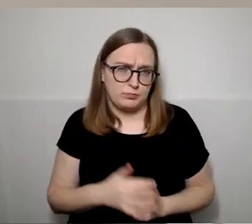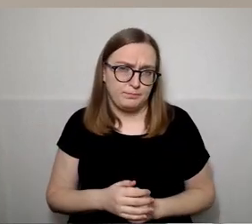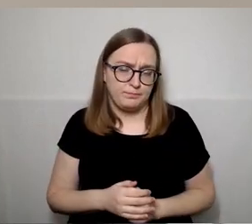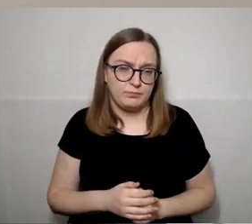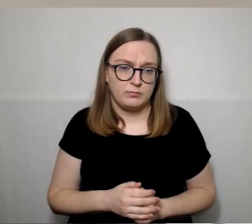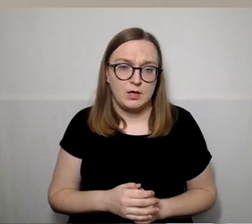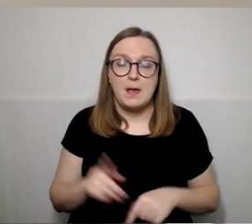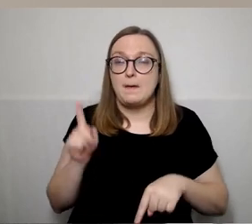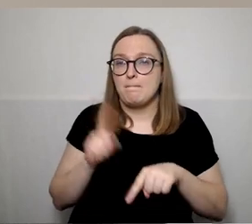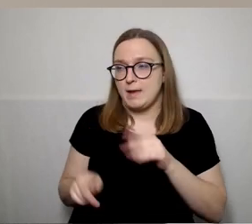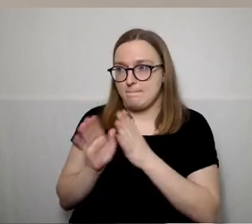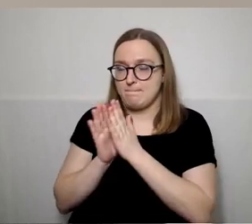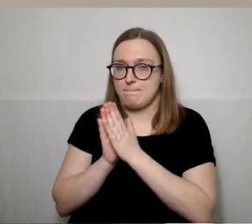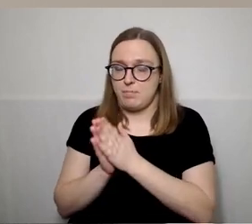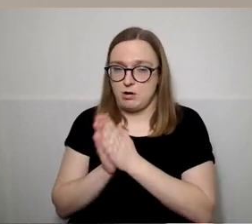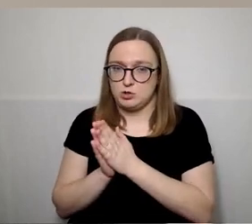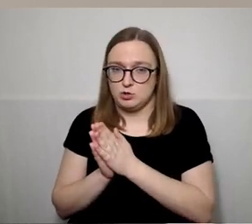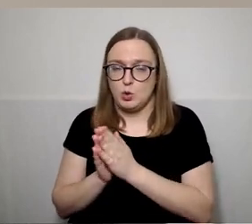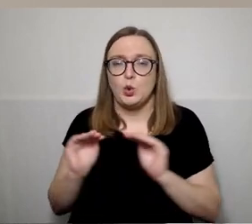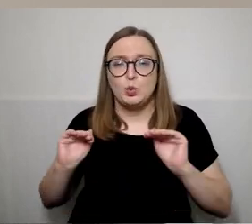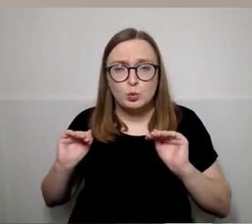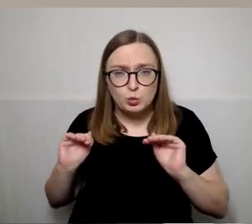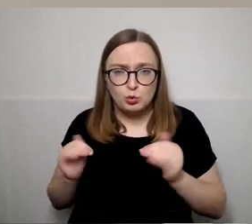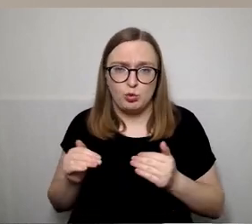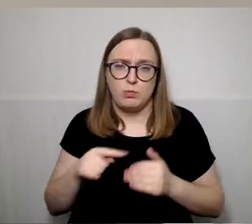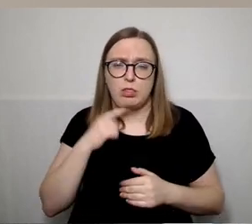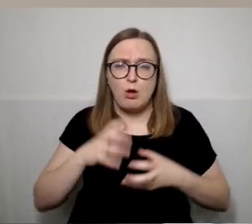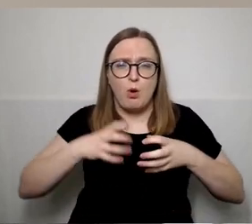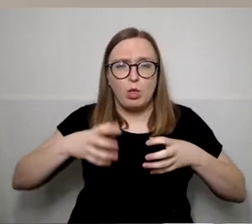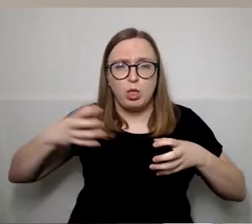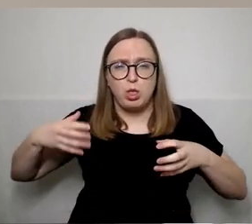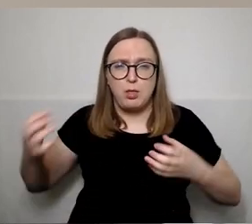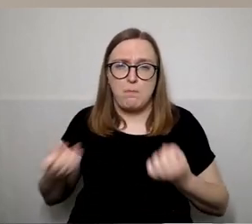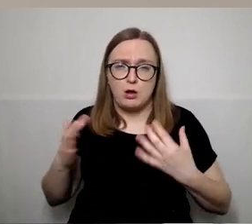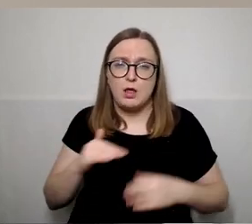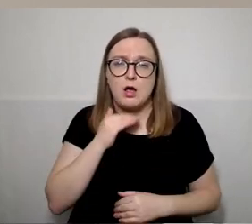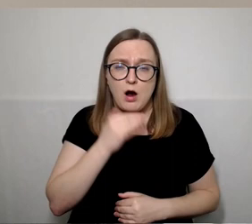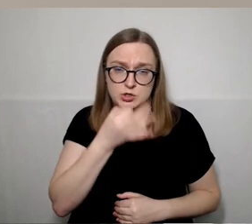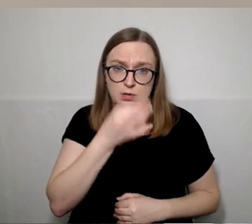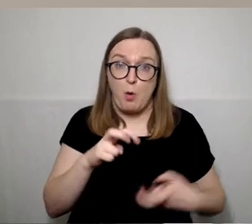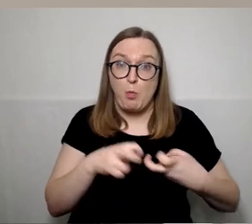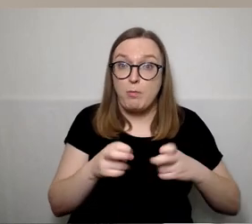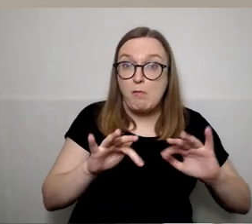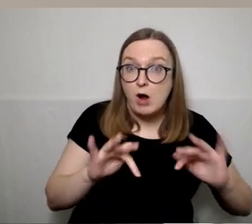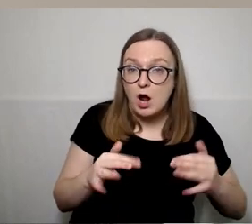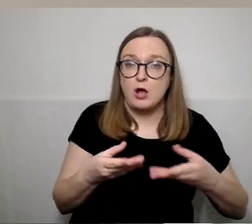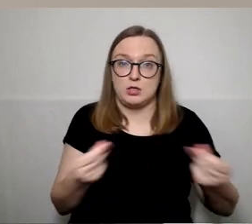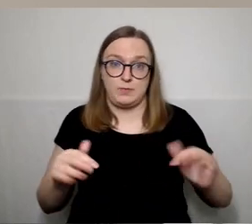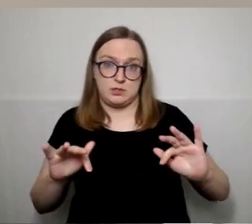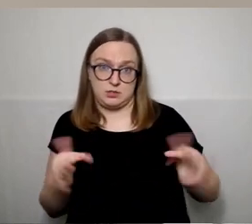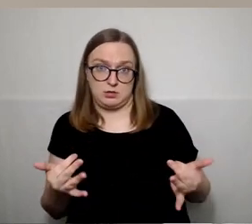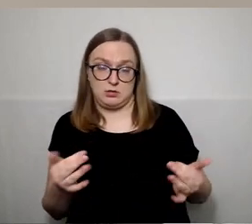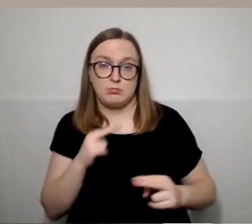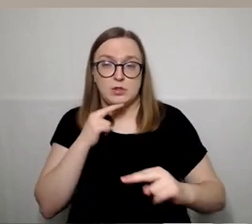Iš karto paprašysiu kažkaip labai glaustai, daug nesiplečiant, tiesiog konkrečiai pasakyti, kam reikia skirti didžiausią